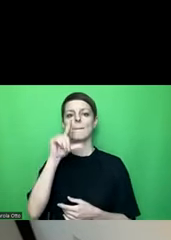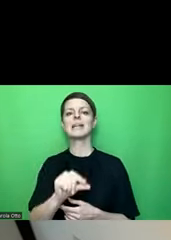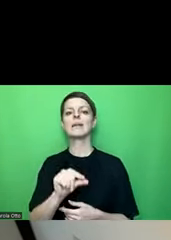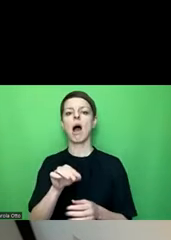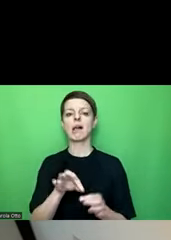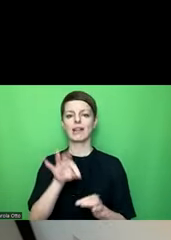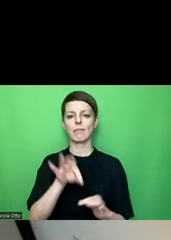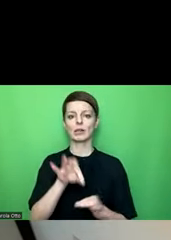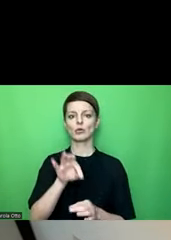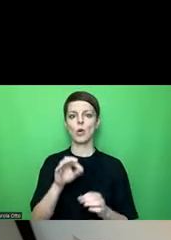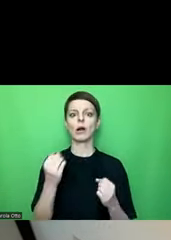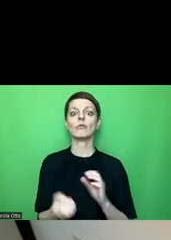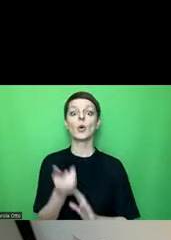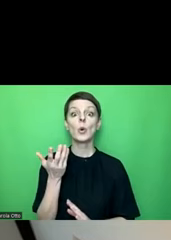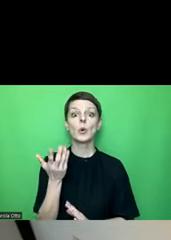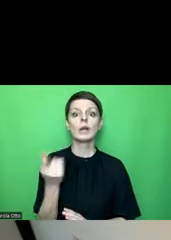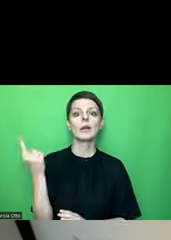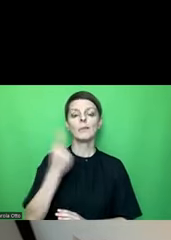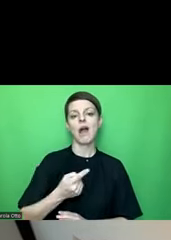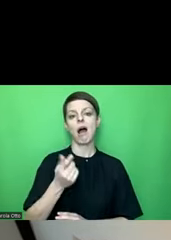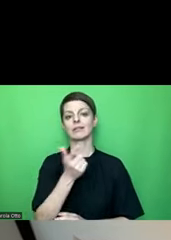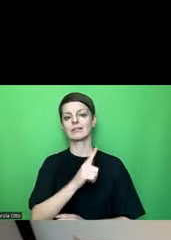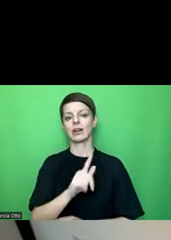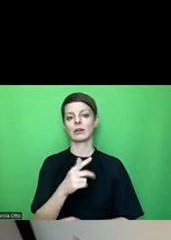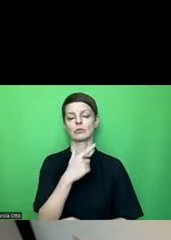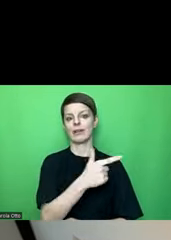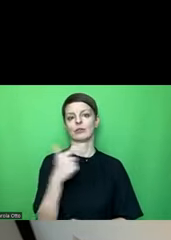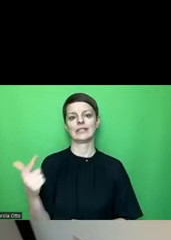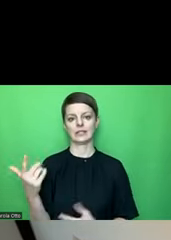Minimaltemperaturen im Frühling im Jahr 2022.